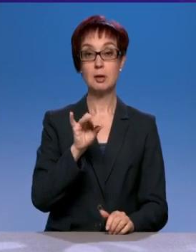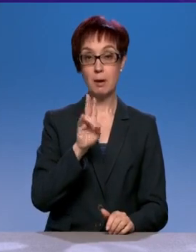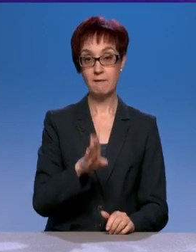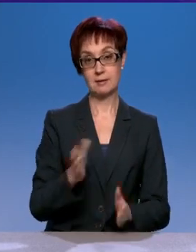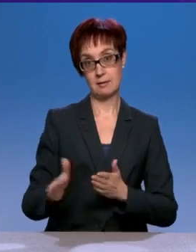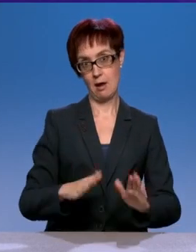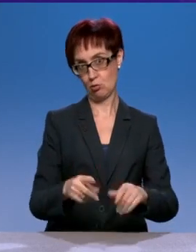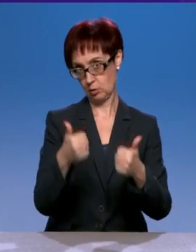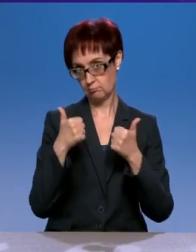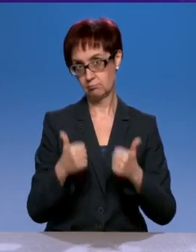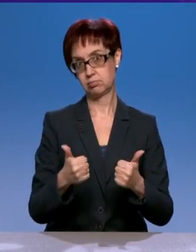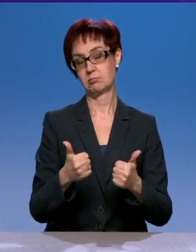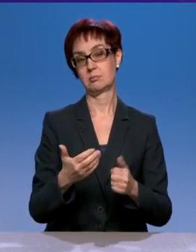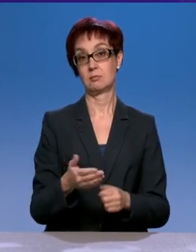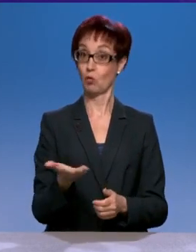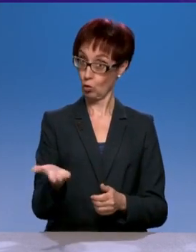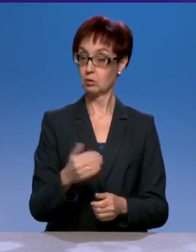отличном состоянии. Ну, кого-то, видите, хорошо.